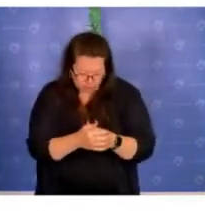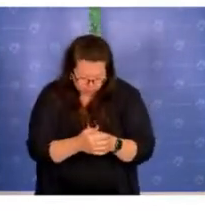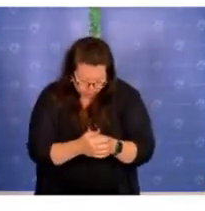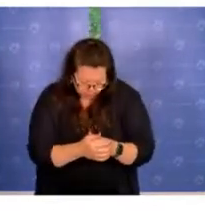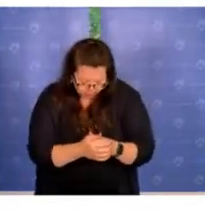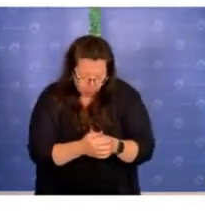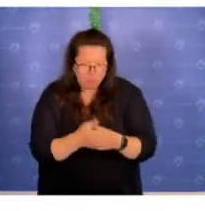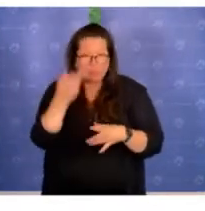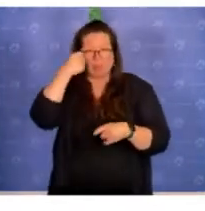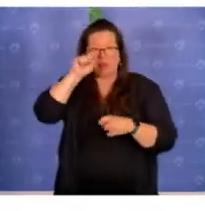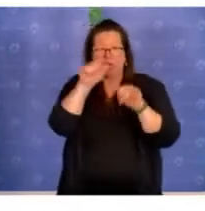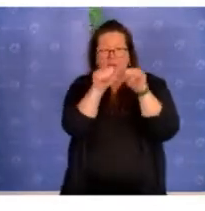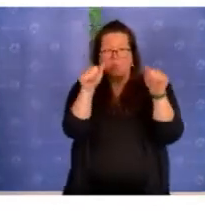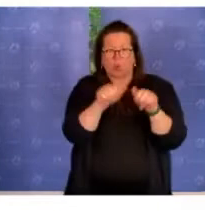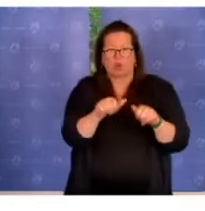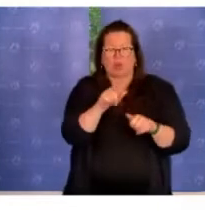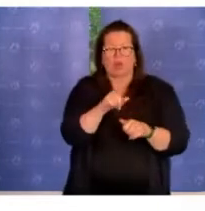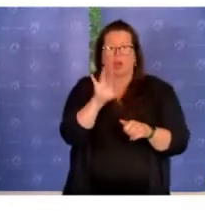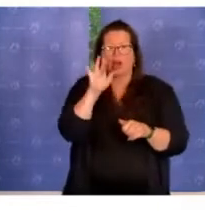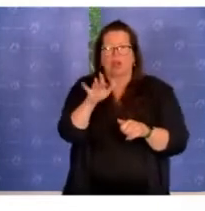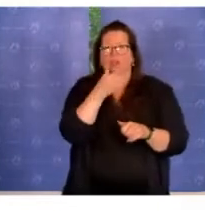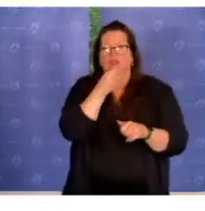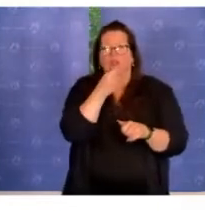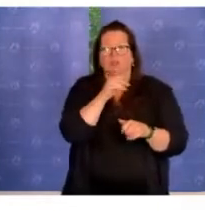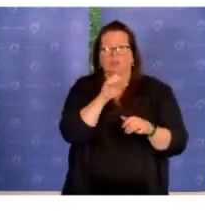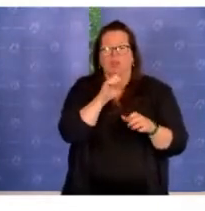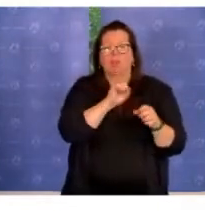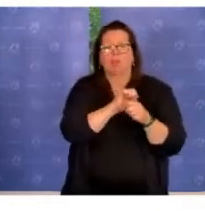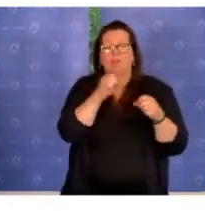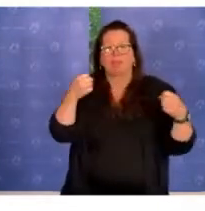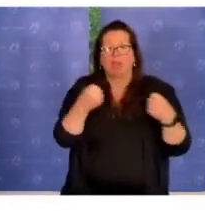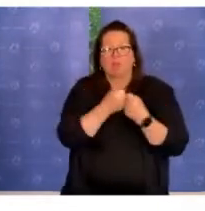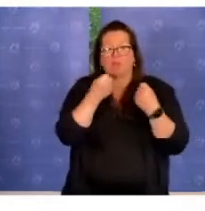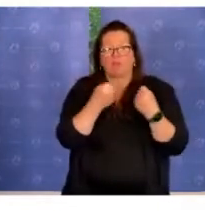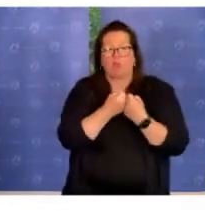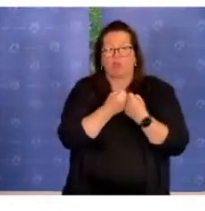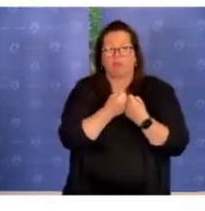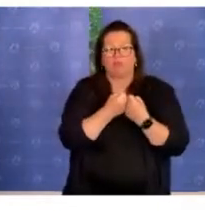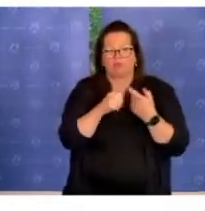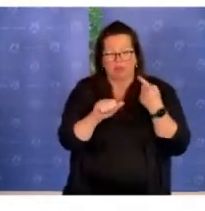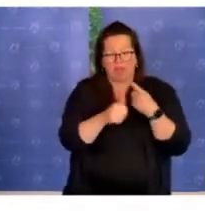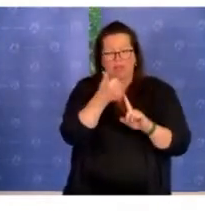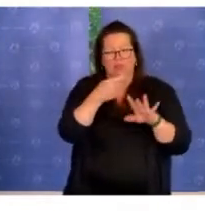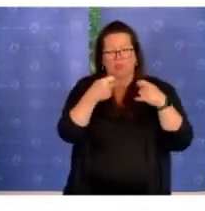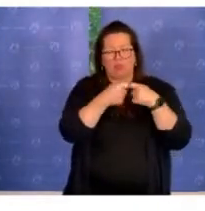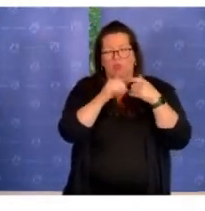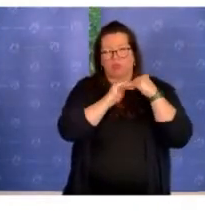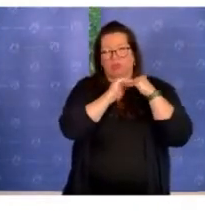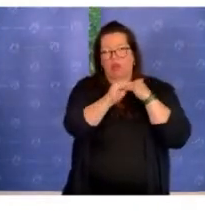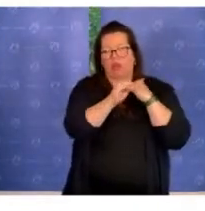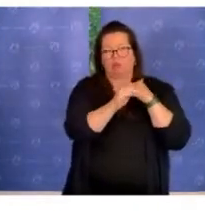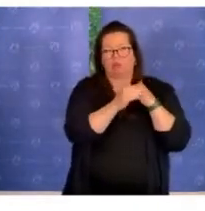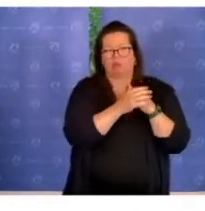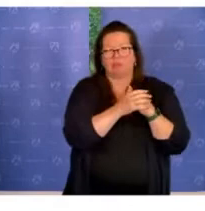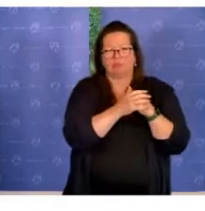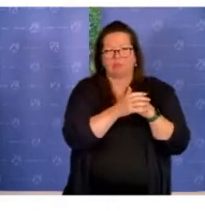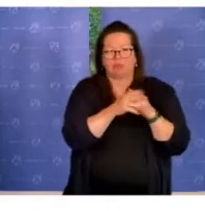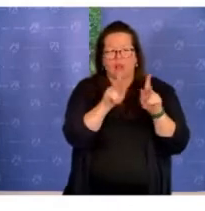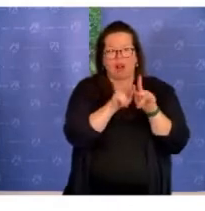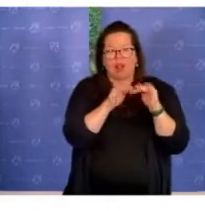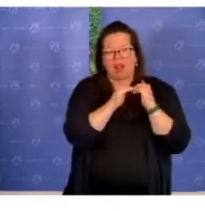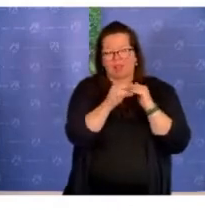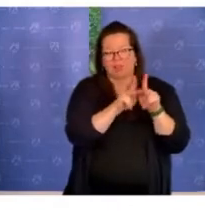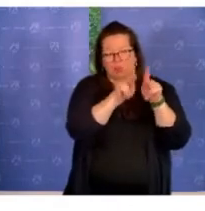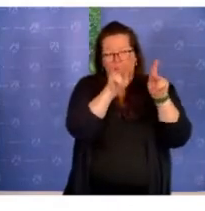Das Berliner Modell der Antisemitismusbekämpfung ist eines, das als erstes Bundesland ein Landeskonzept entwickelt